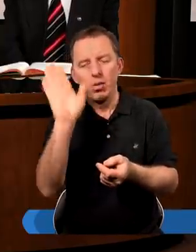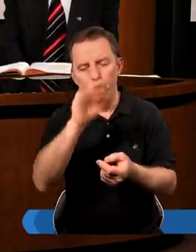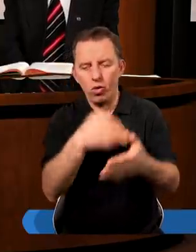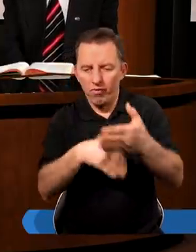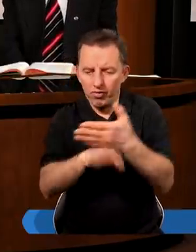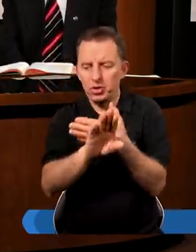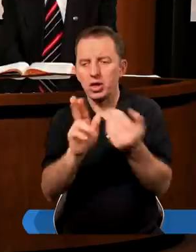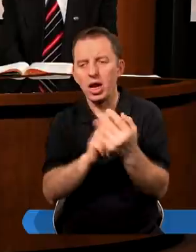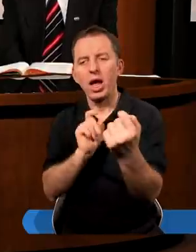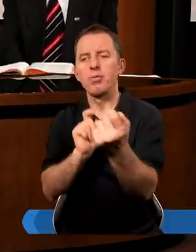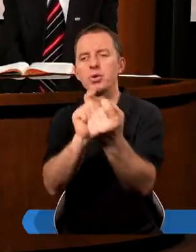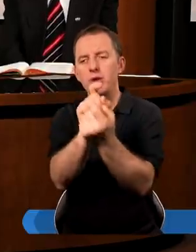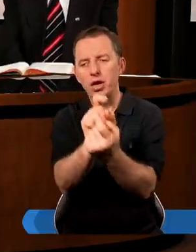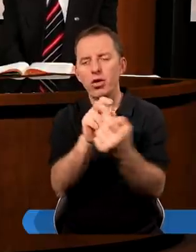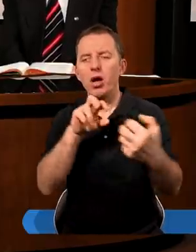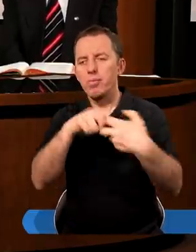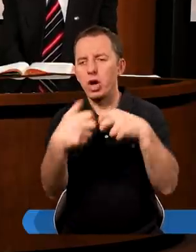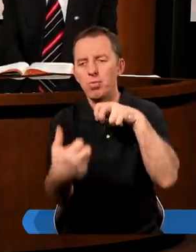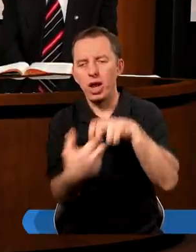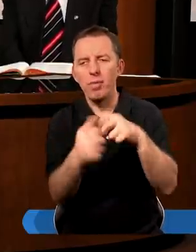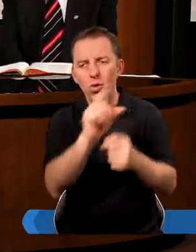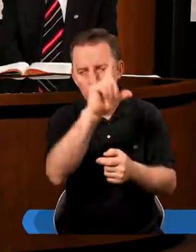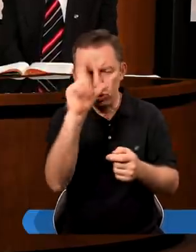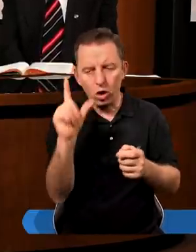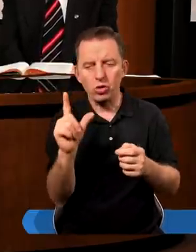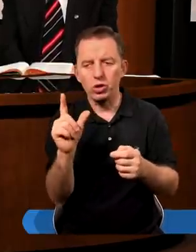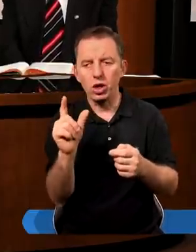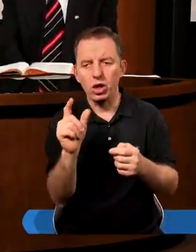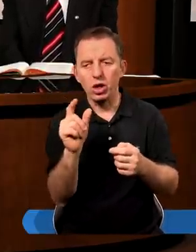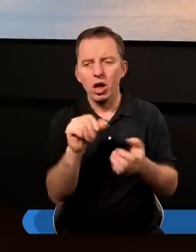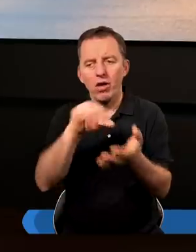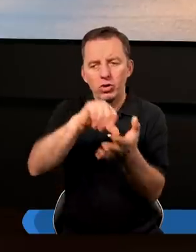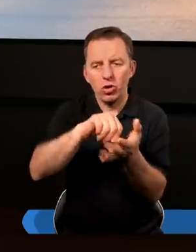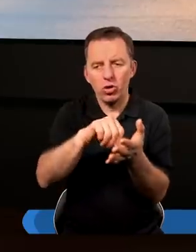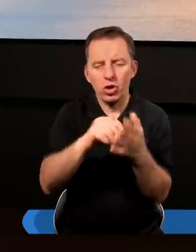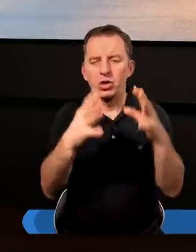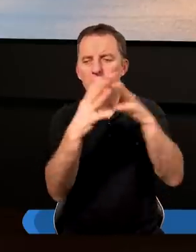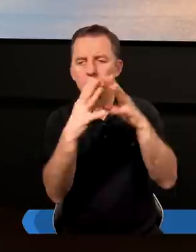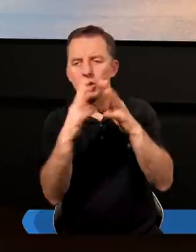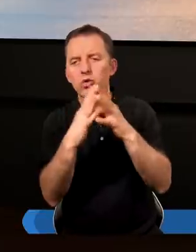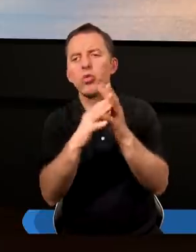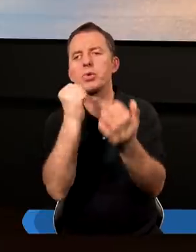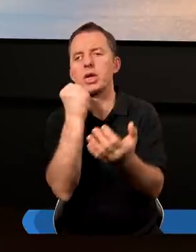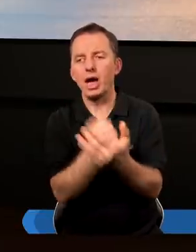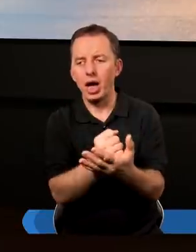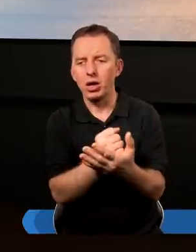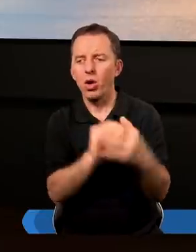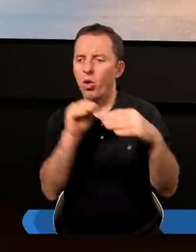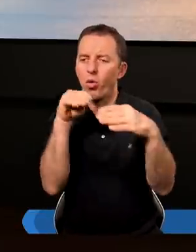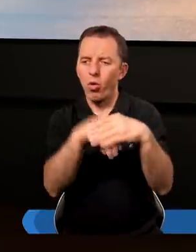naprzeciwko problemom ludzkości, wśród dziesięciu przykazań